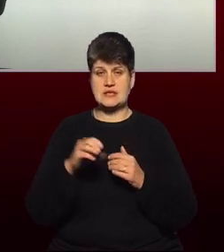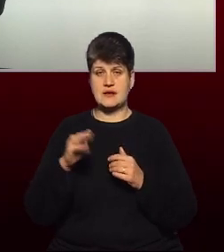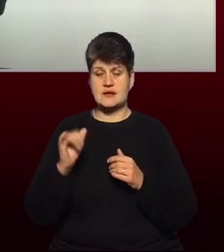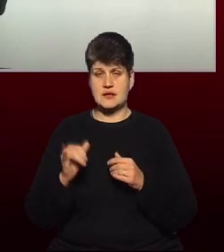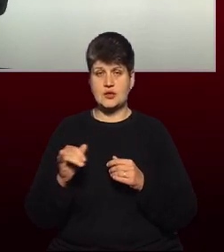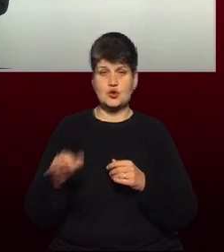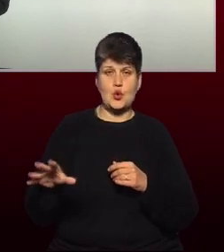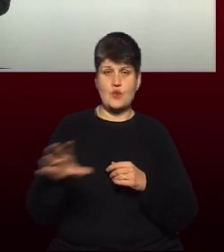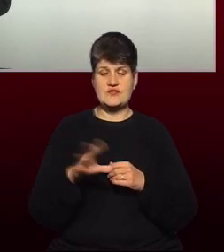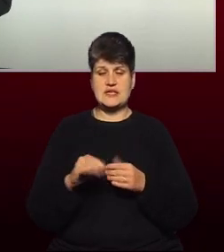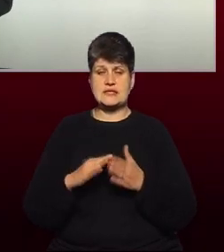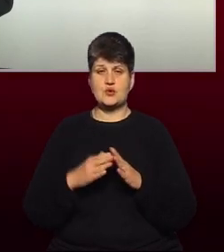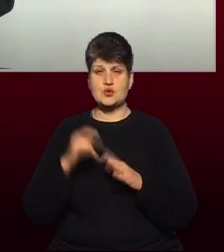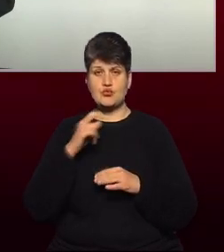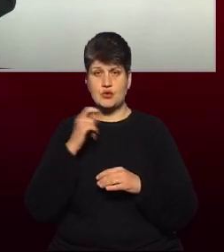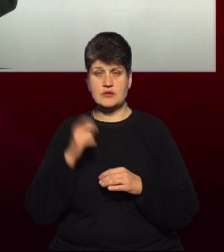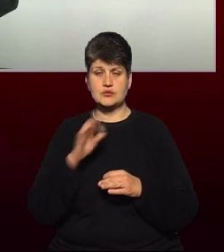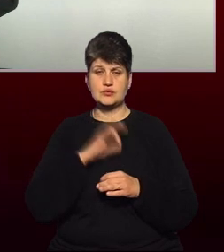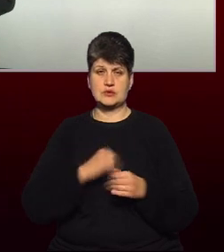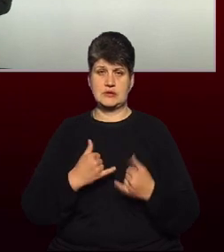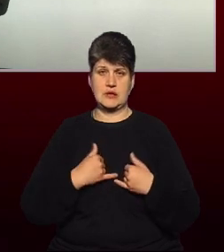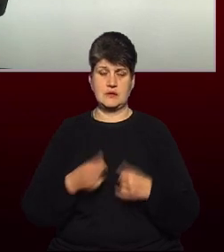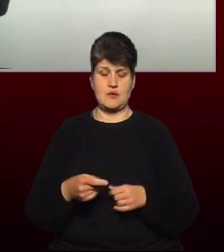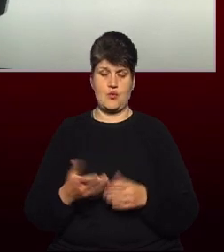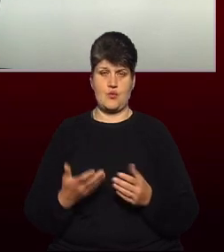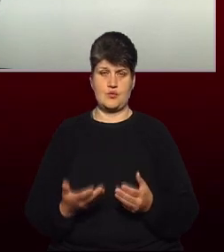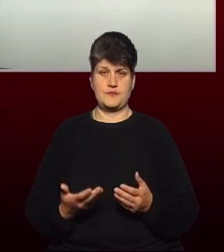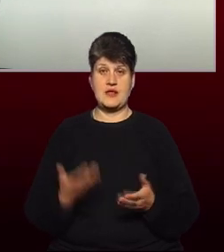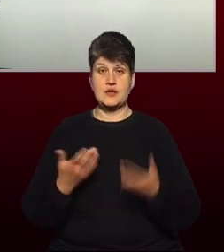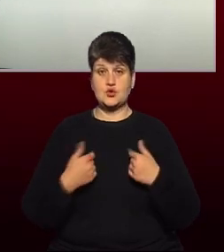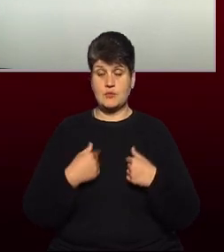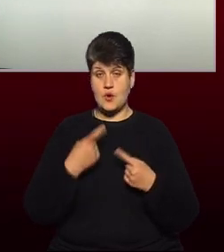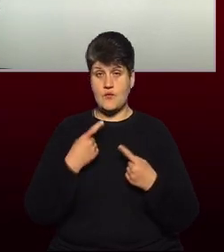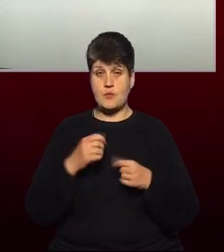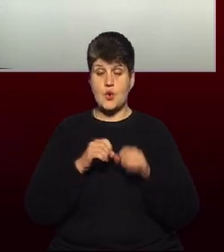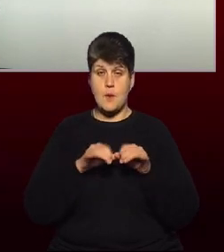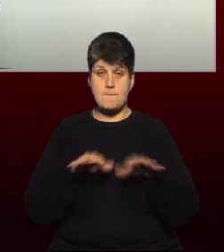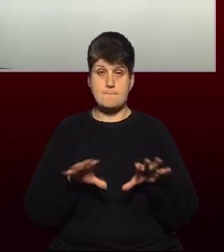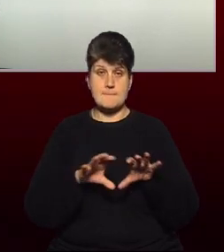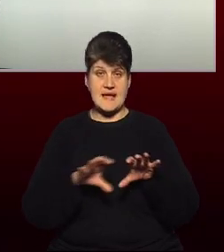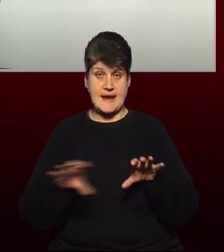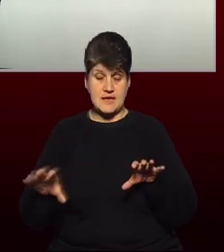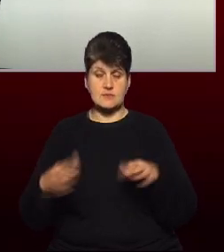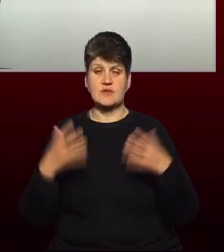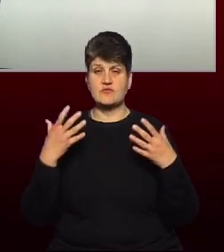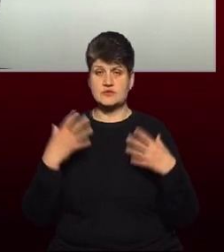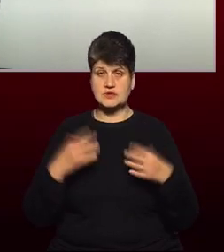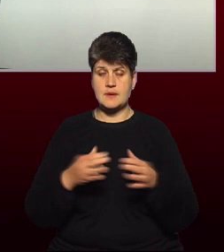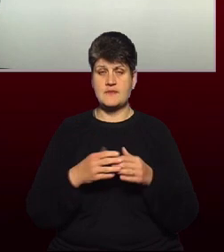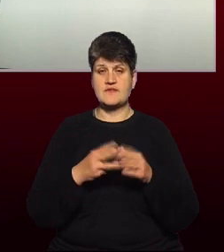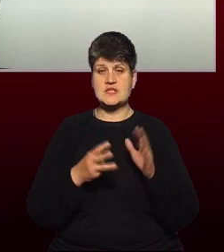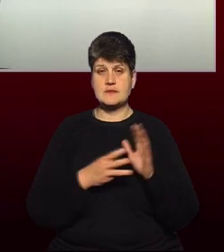ситуації в Україні, застосовувати саме для Тернополя. Якщо ми говоримо про мережі, то ми вже понад 18 років